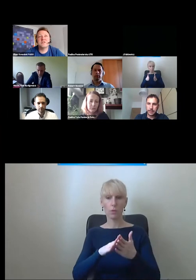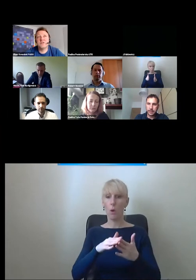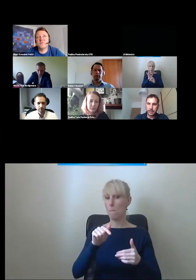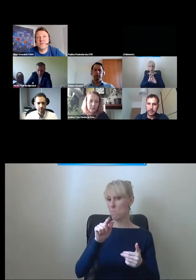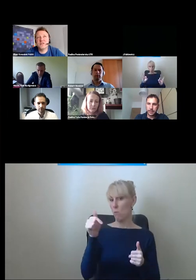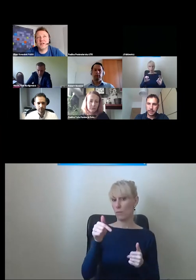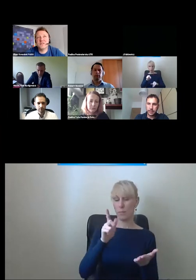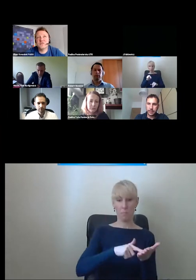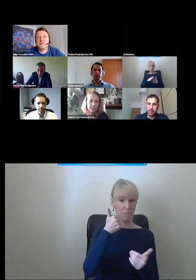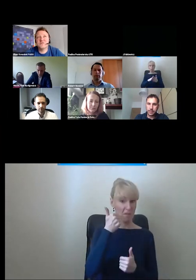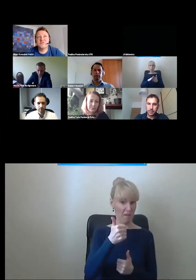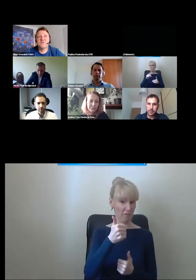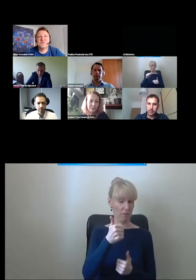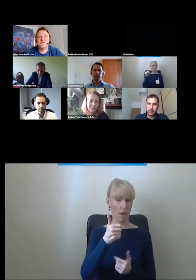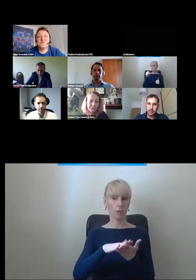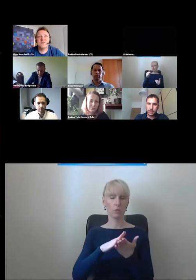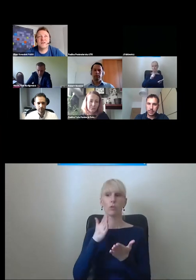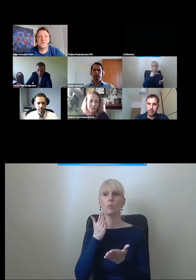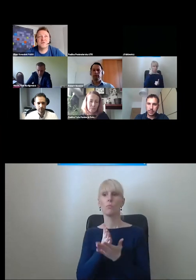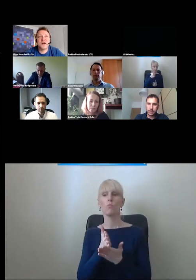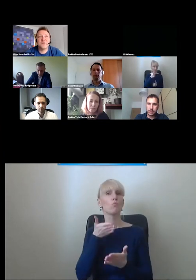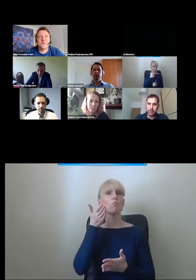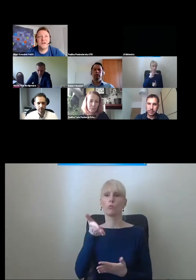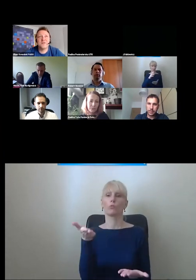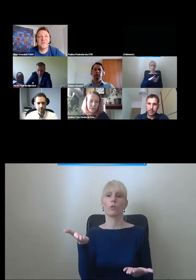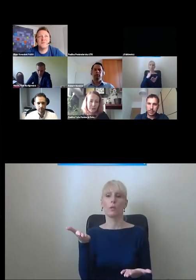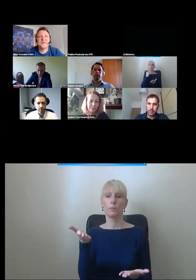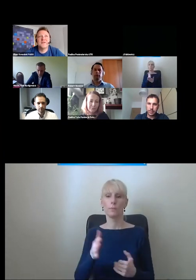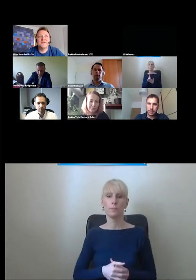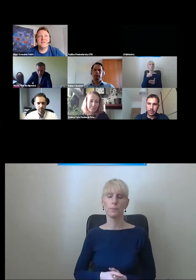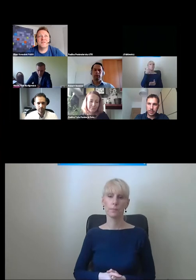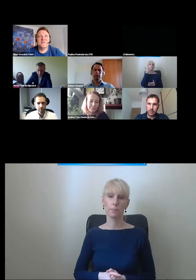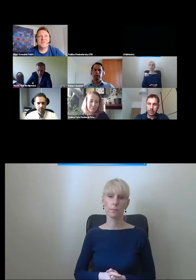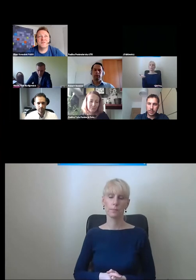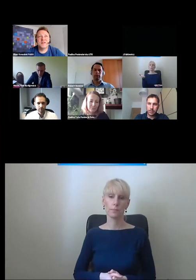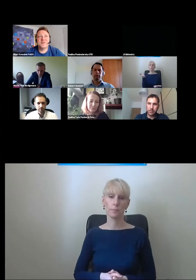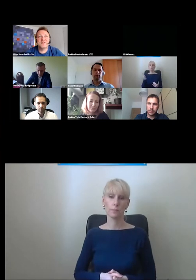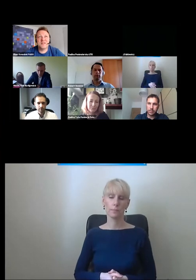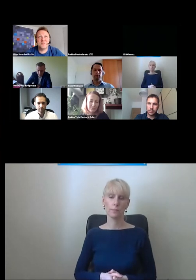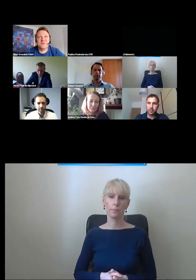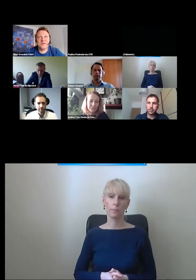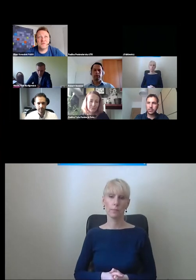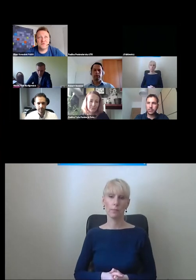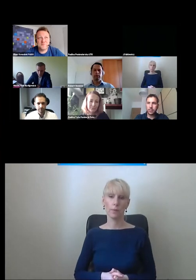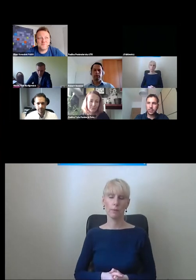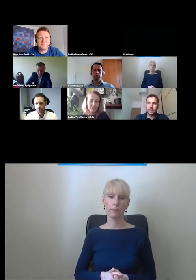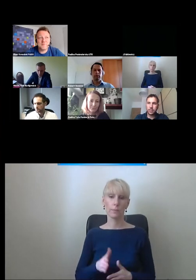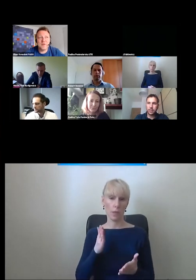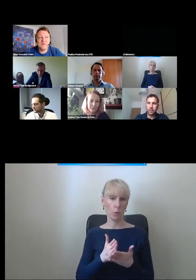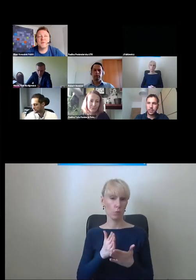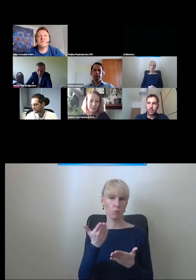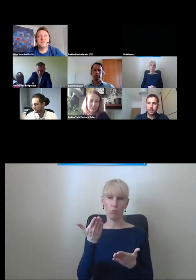chociaż jako pierwsze, czy znowu też zwykle szukamy go jako rozwiązanie ostatnie, potem jak już